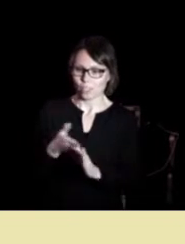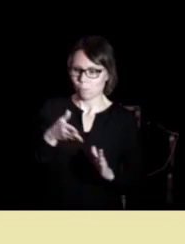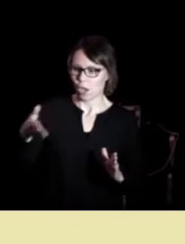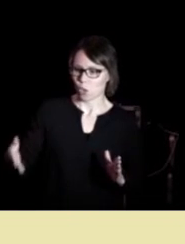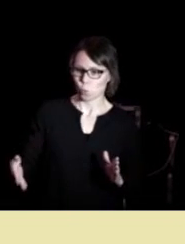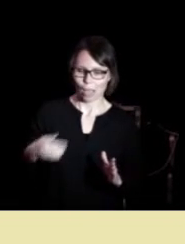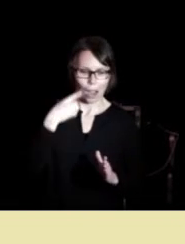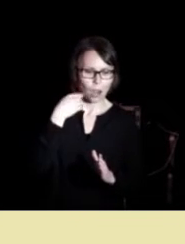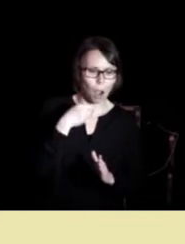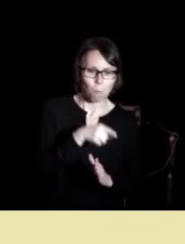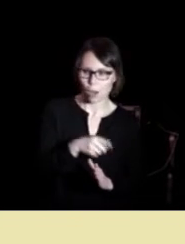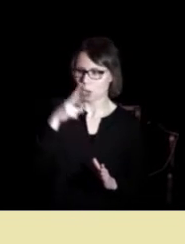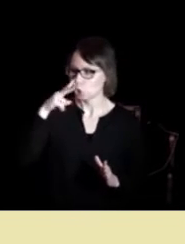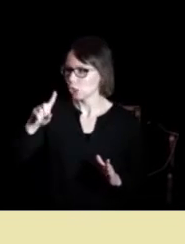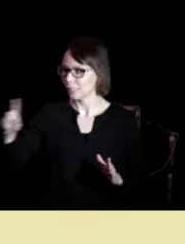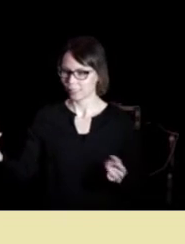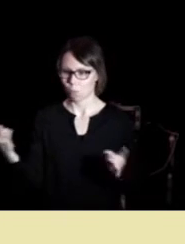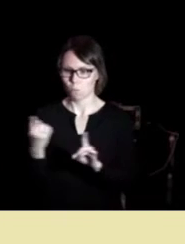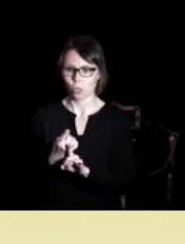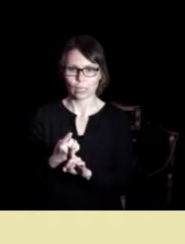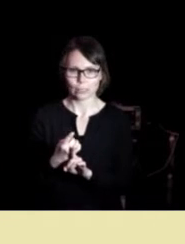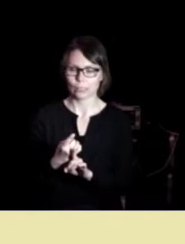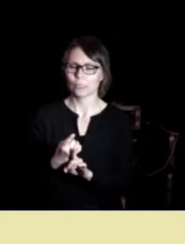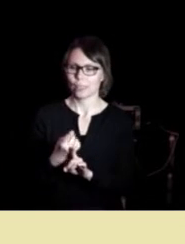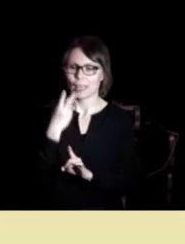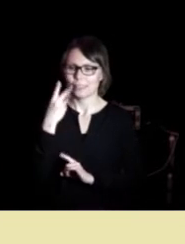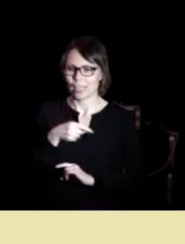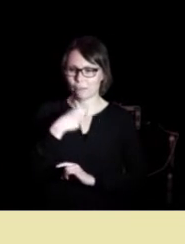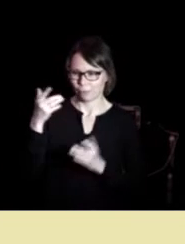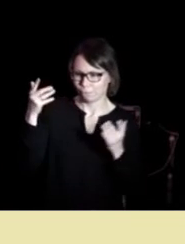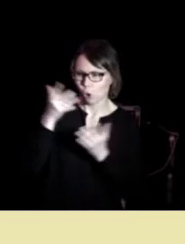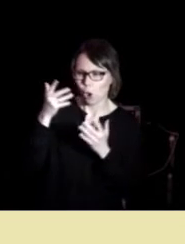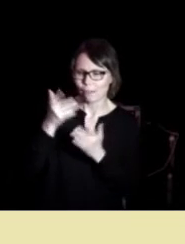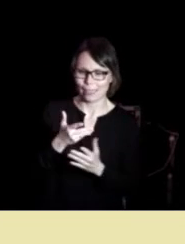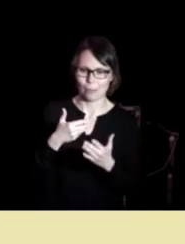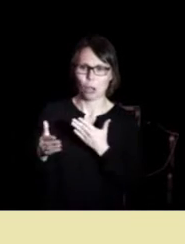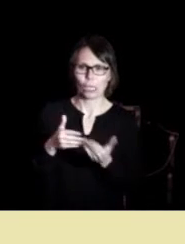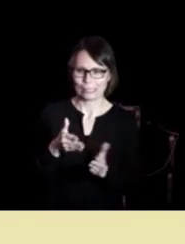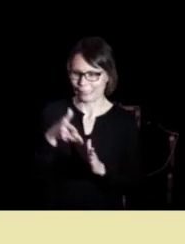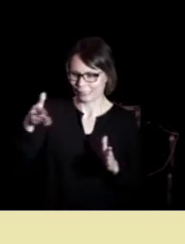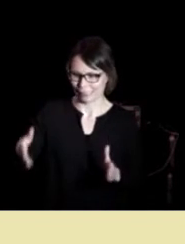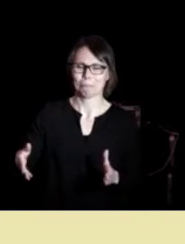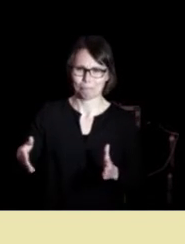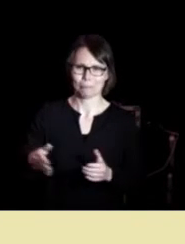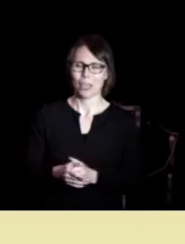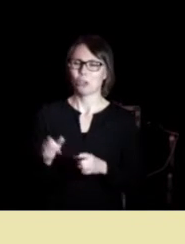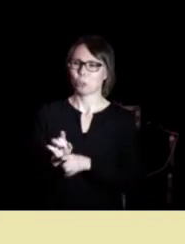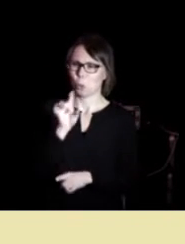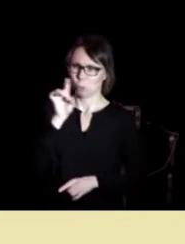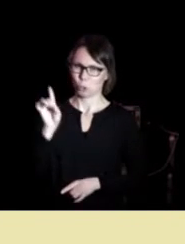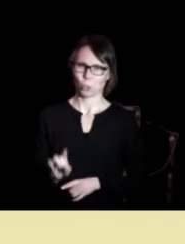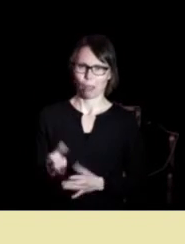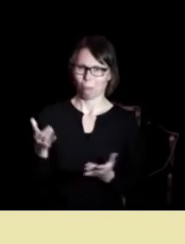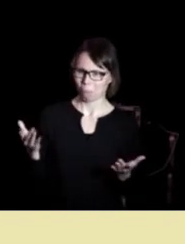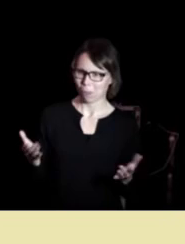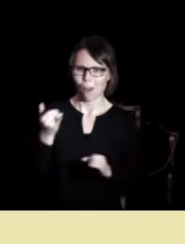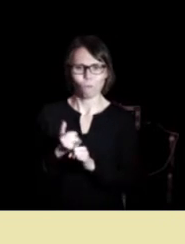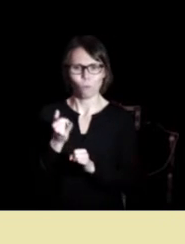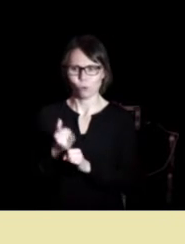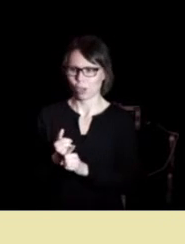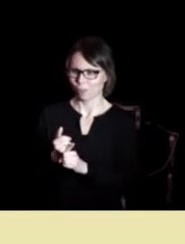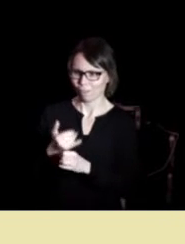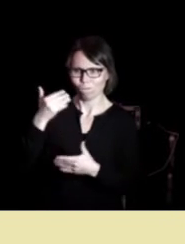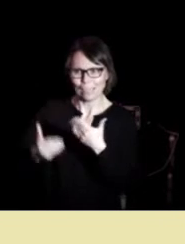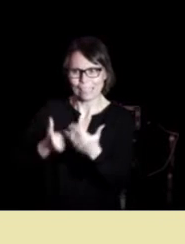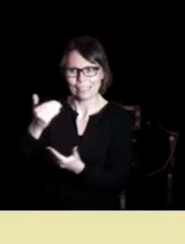der gammel og ny tid møtes vil vi se forvirret praksis så er spørsmålet hvordan kommer vi